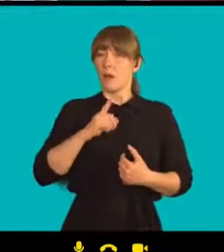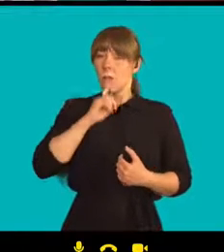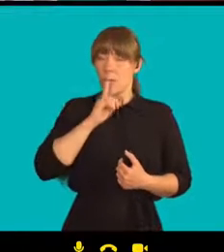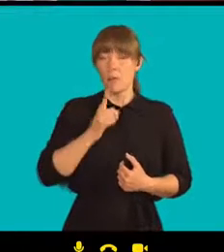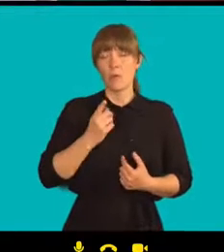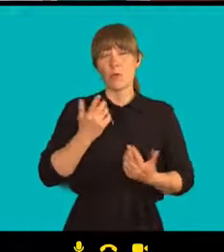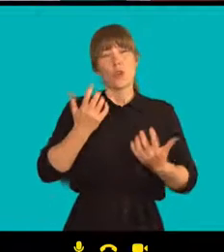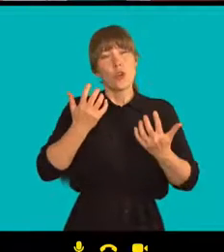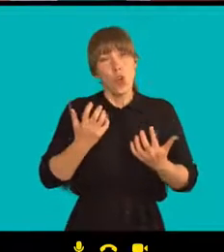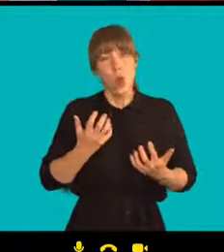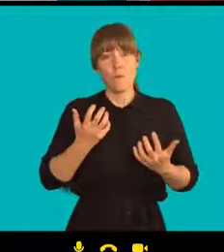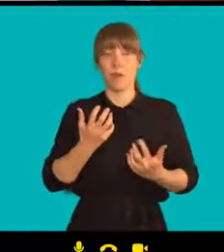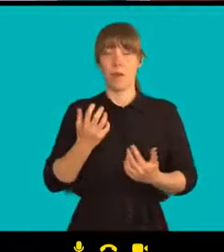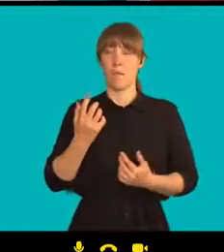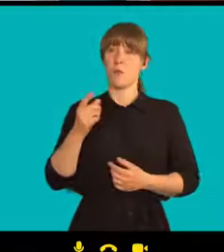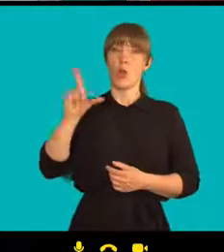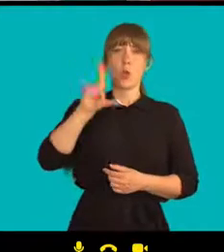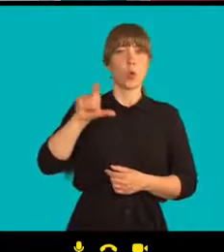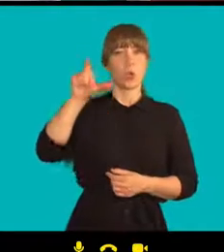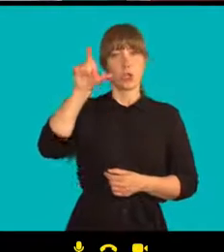pochopí, co provedl,